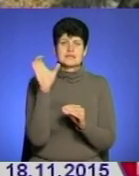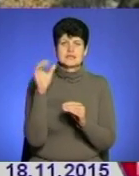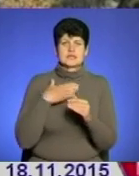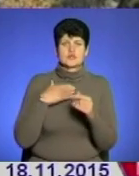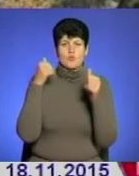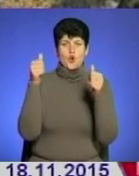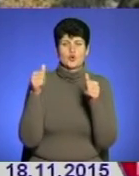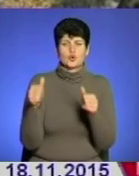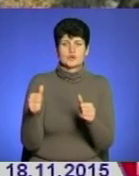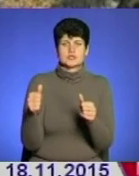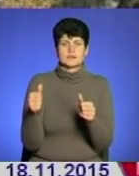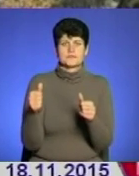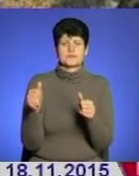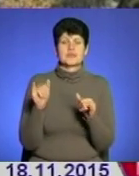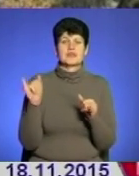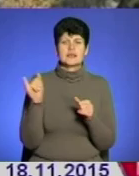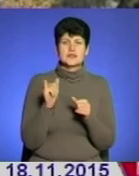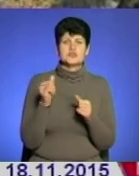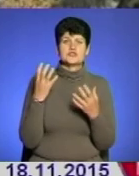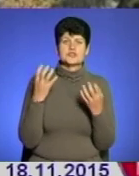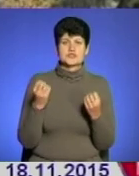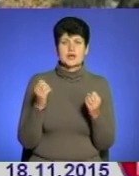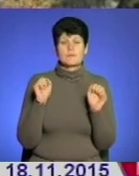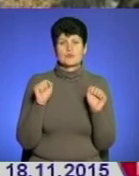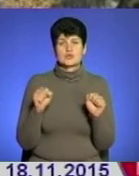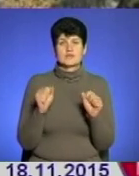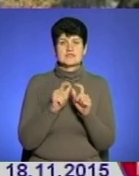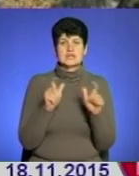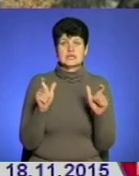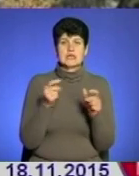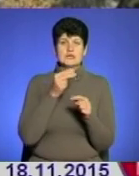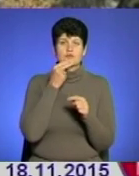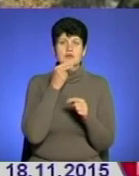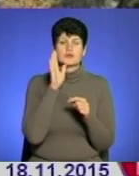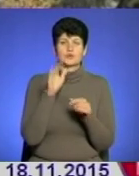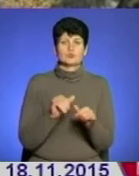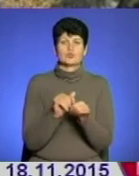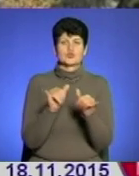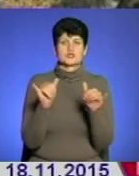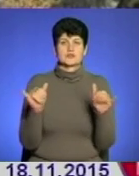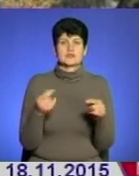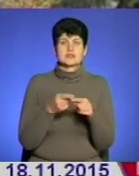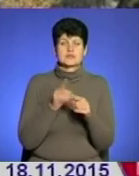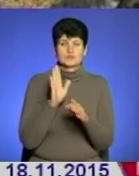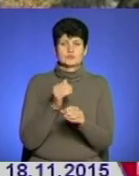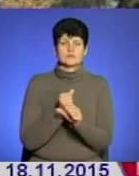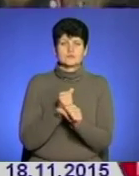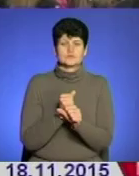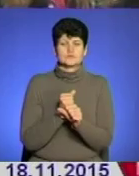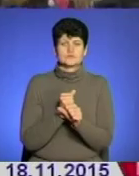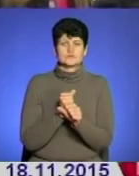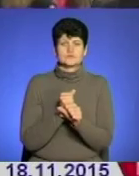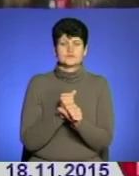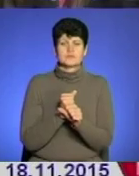нашим, афішкою. І ще, можливо, в закладах харчування будемо поширювати ця власне ідея робота над цим.